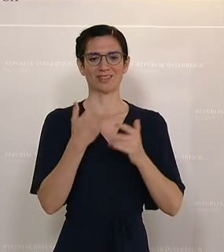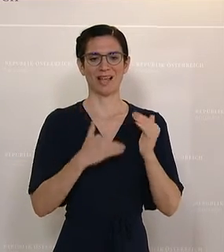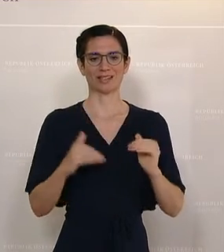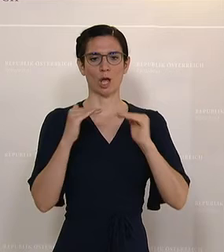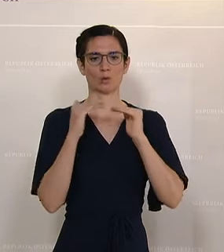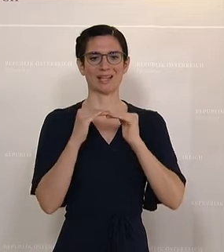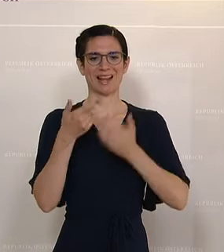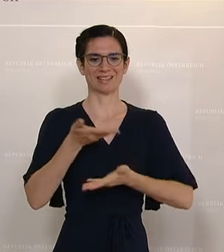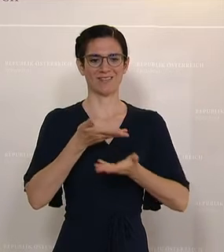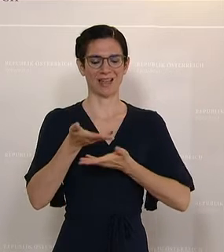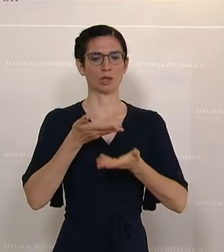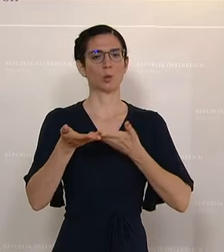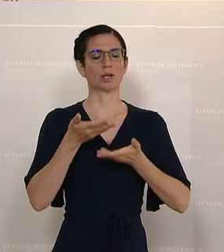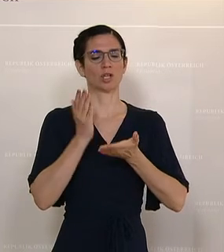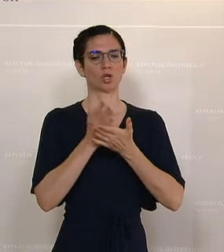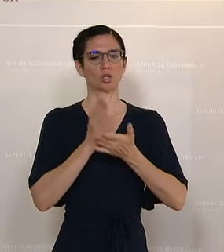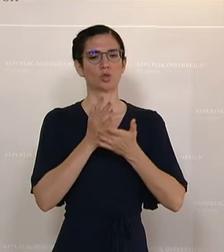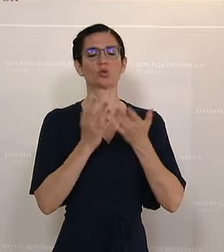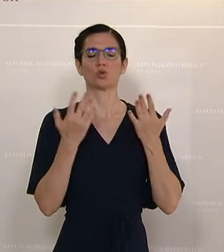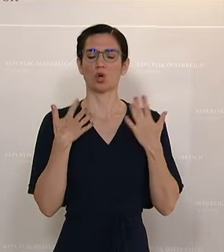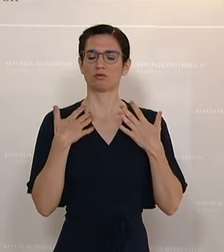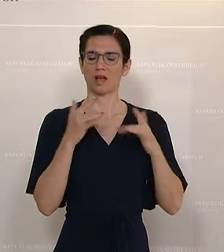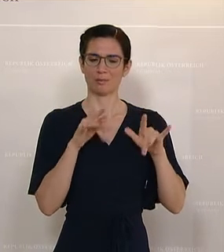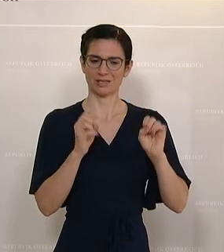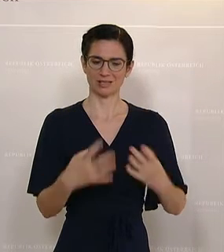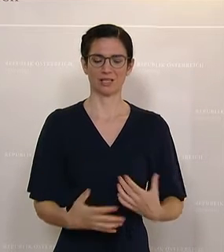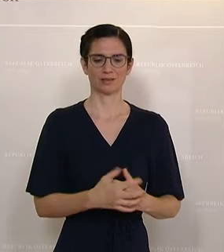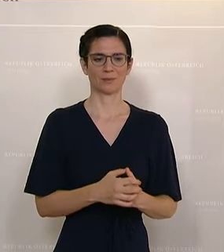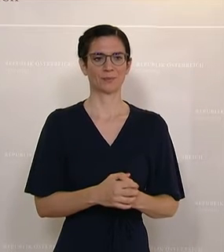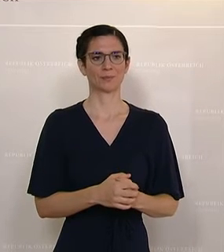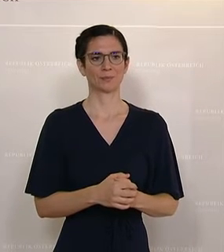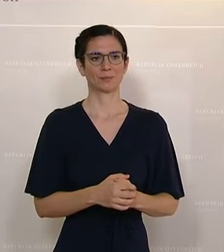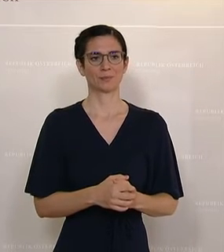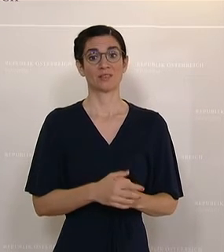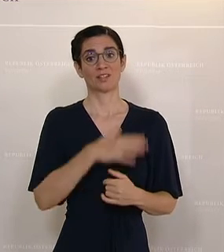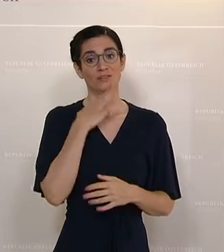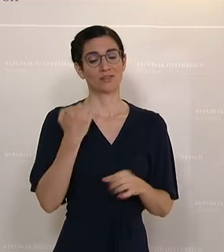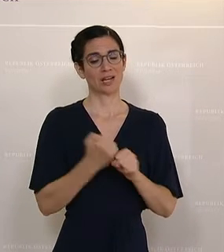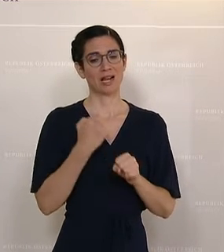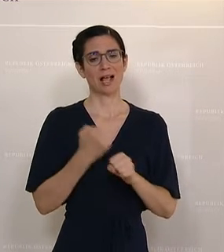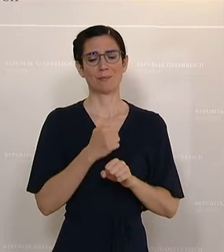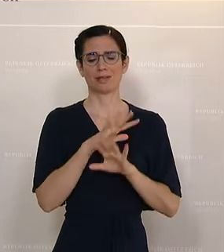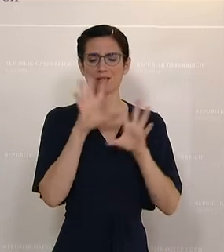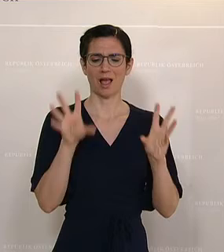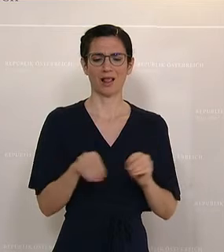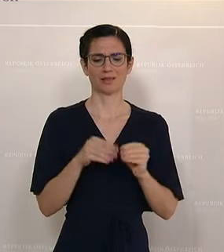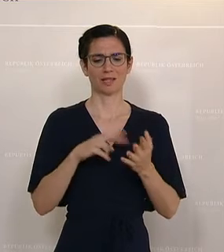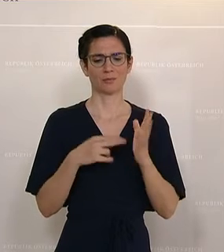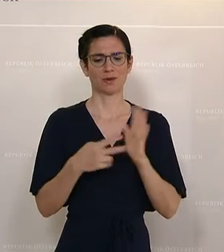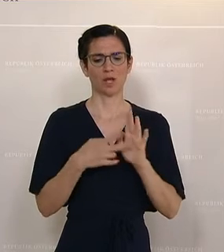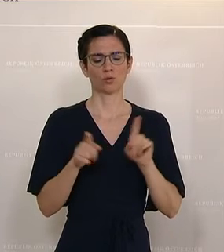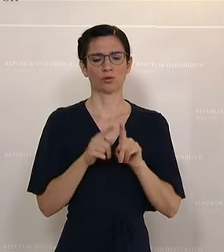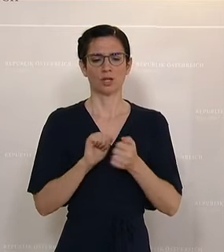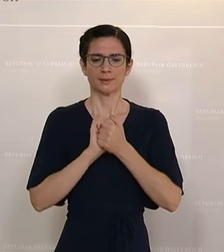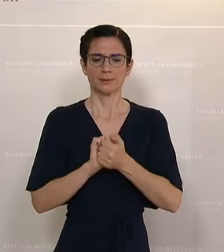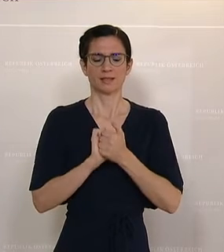Finanzausgleichsverhandlungen zu tätigen. Jede Menge Arbeit, alles im Plan und mit großer Vehemenz